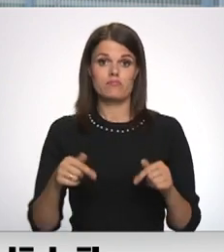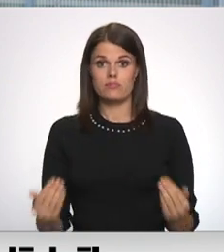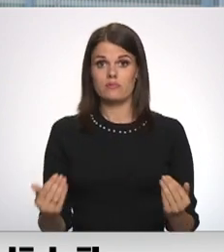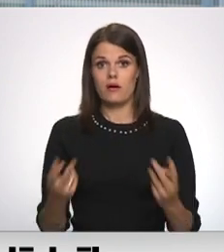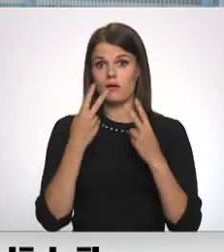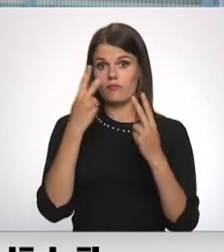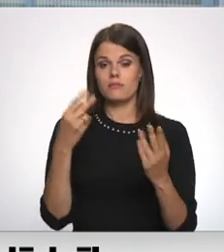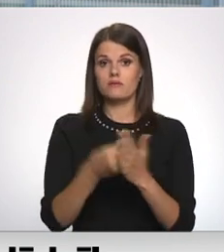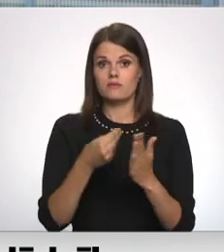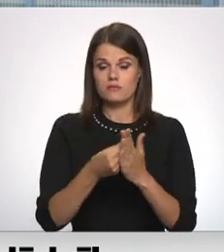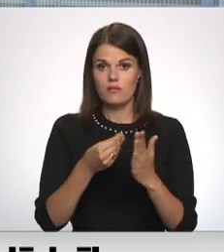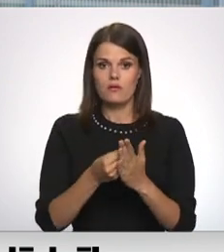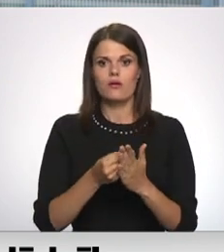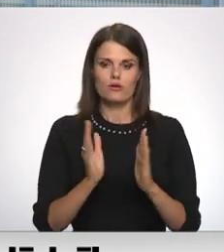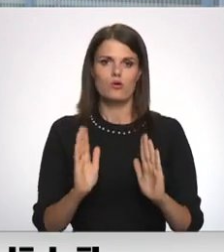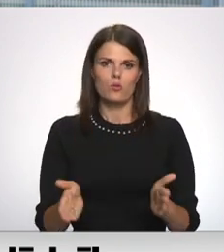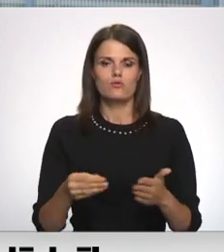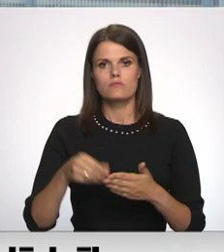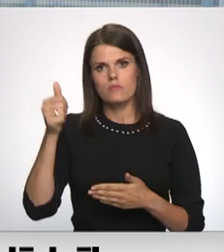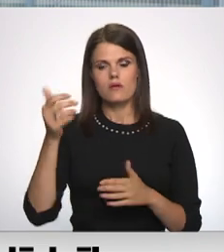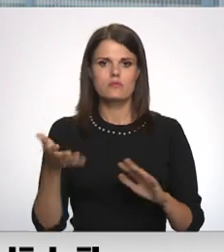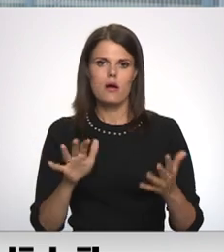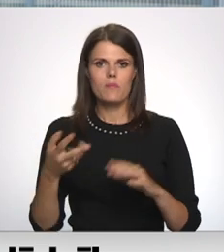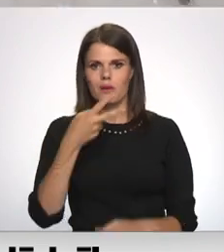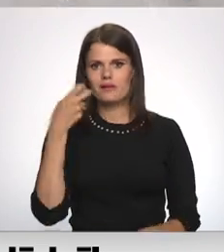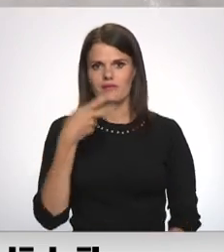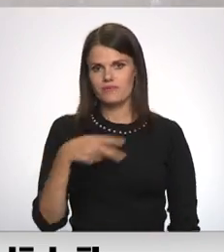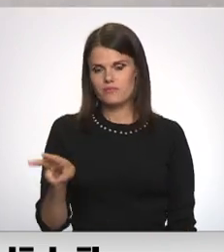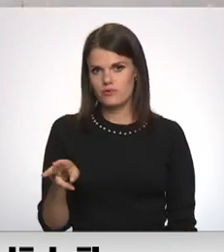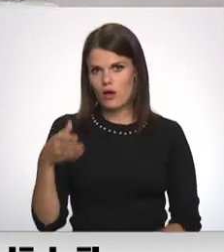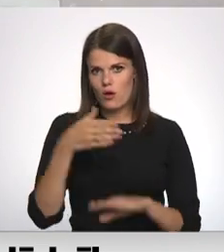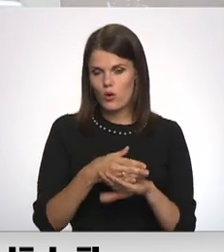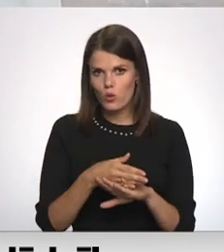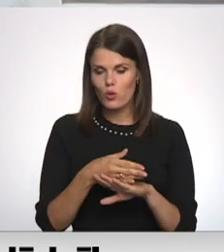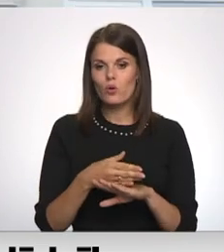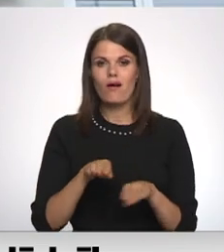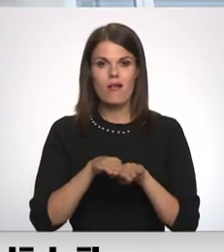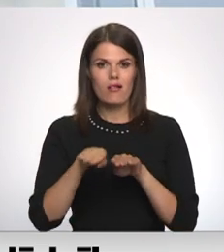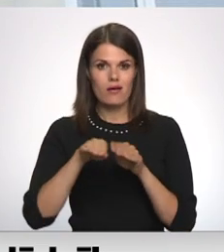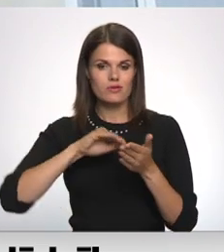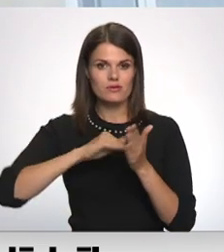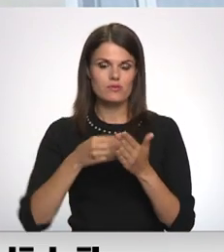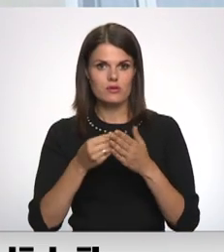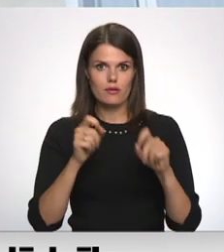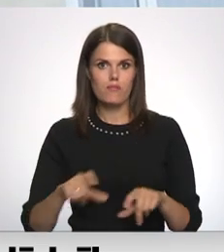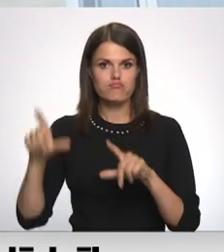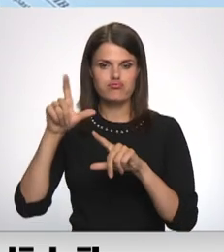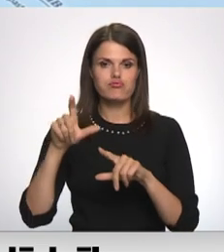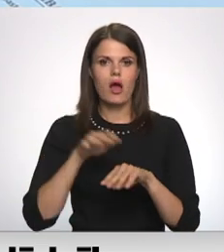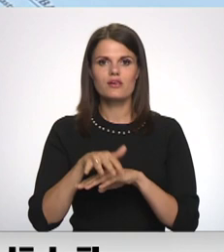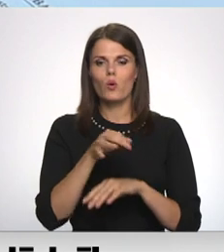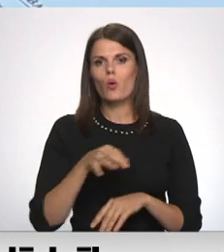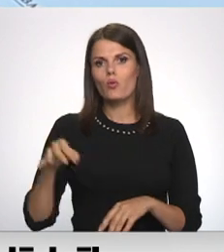siltuma enerģijas tarifā tas maksājums varētu būt ap 200 eiro. Līdzīga situācija ar tarifu pieaugumu ir aizkrauklis novadā.